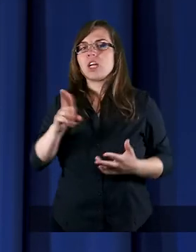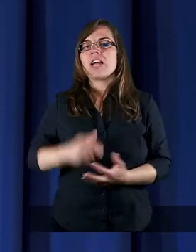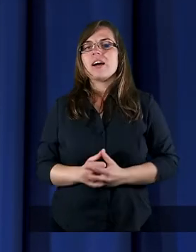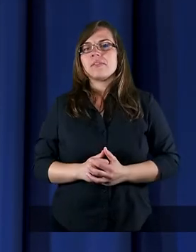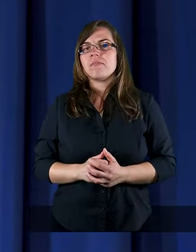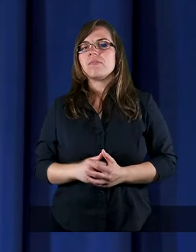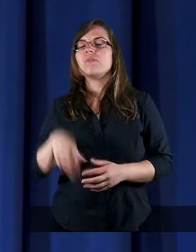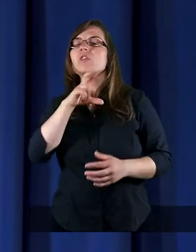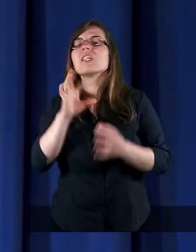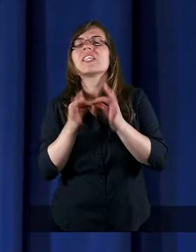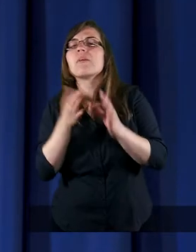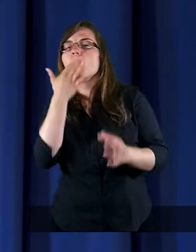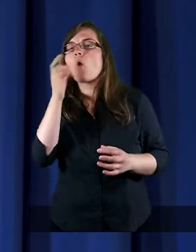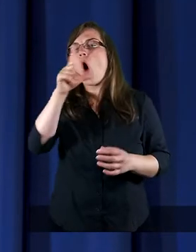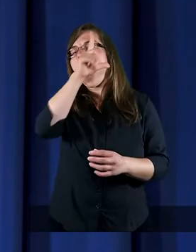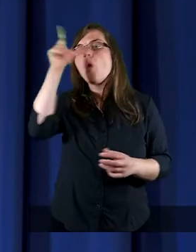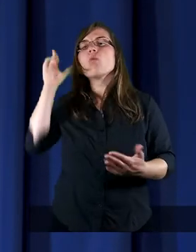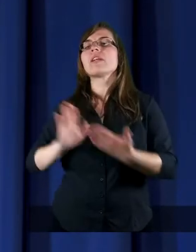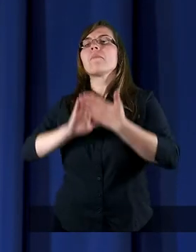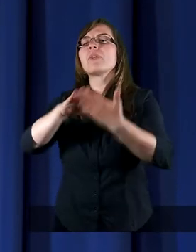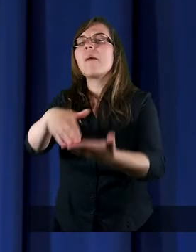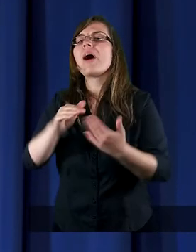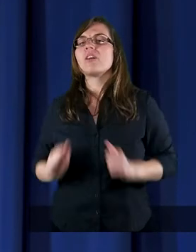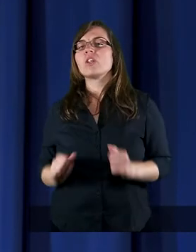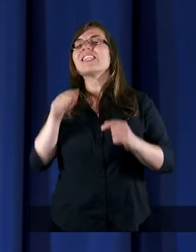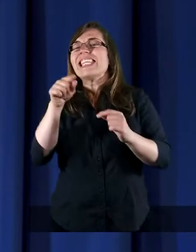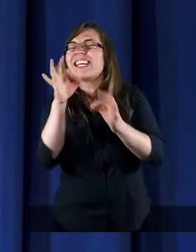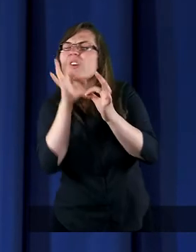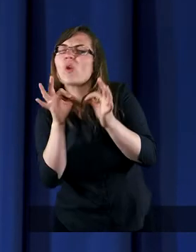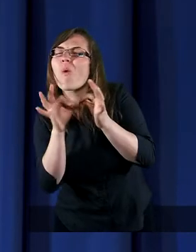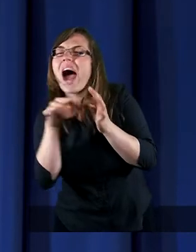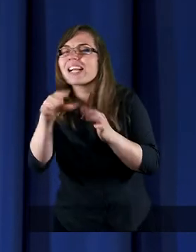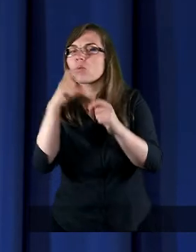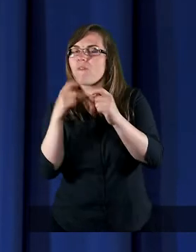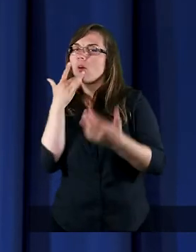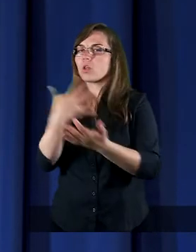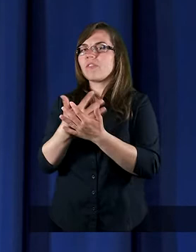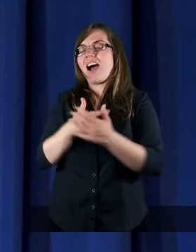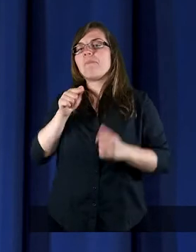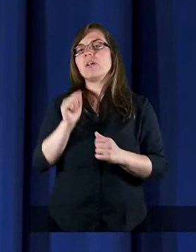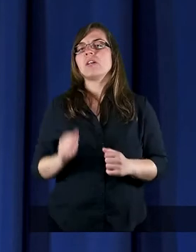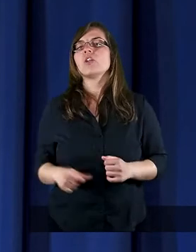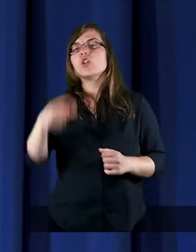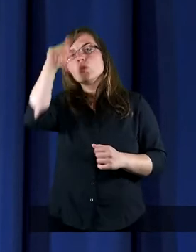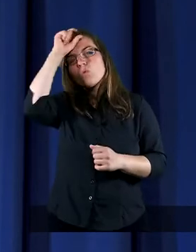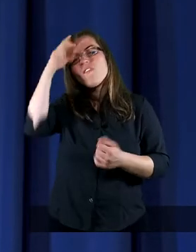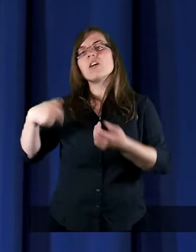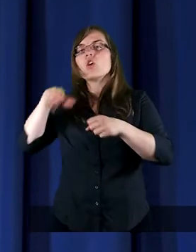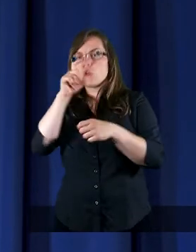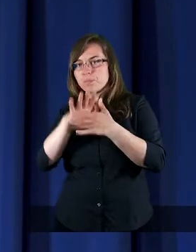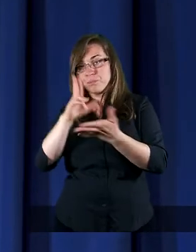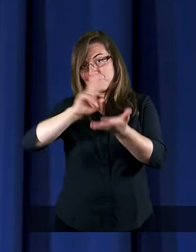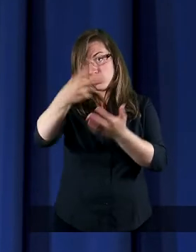gdy mówimy o ludzkim przebaczeniu, to dokładnie tego słowa używamy. Człowiek człowiekowi